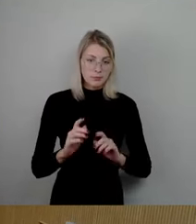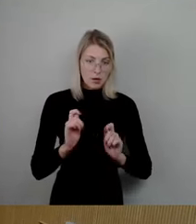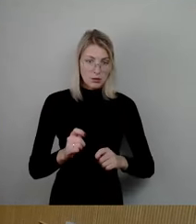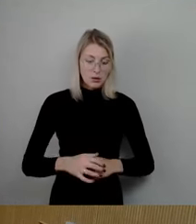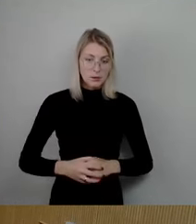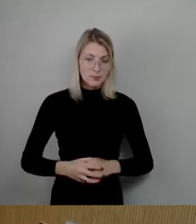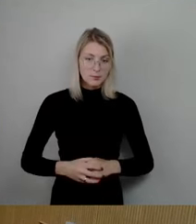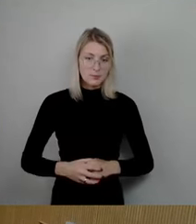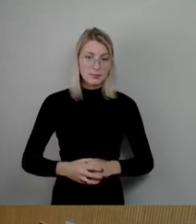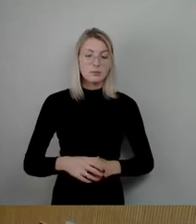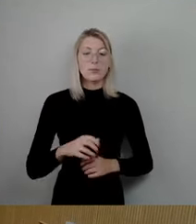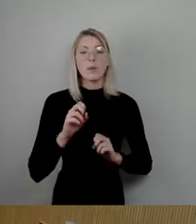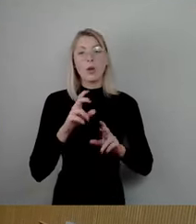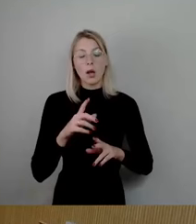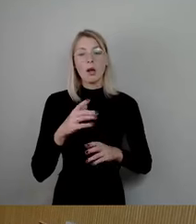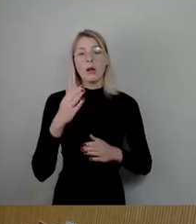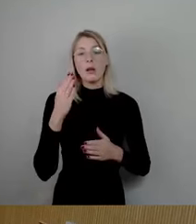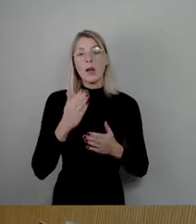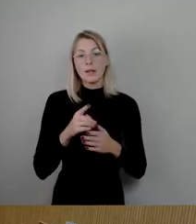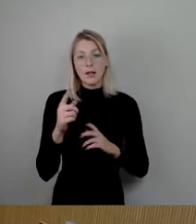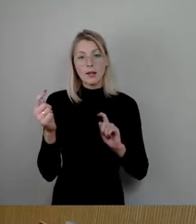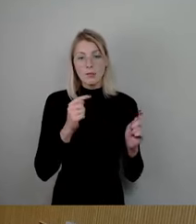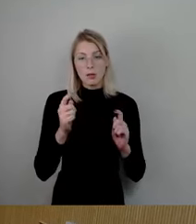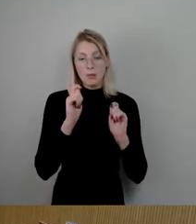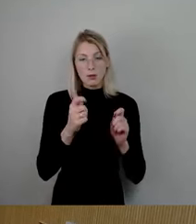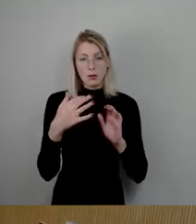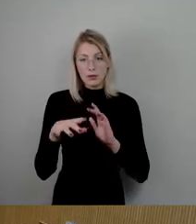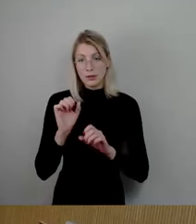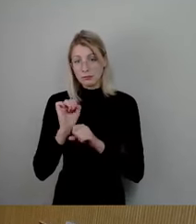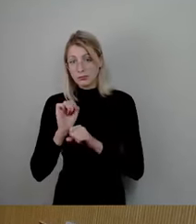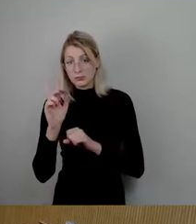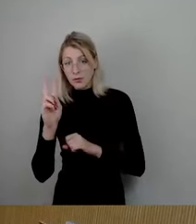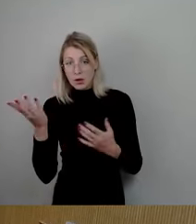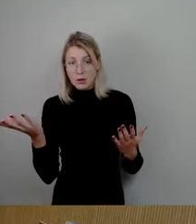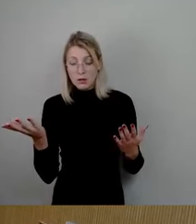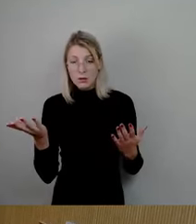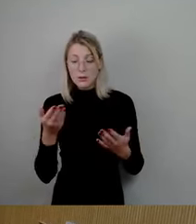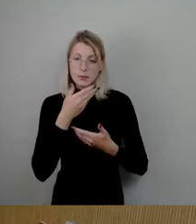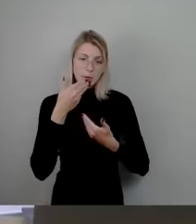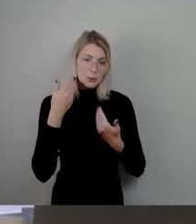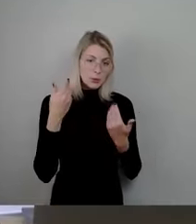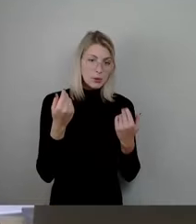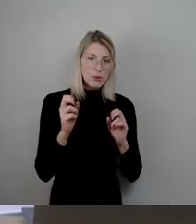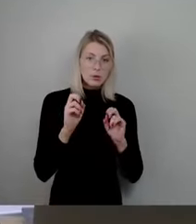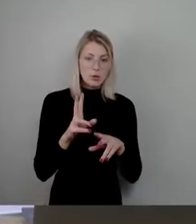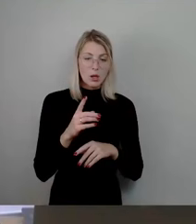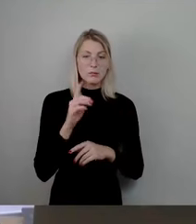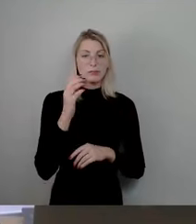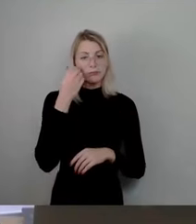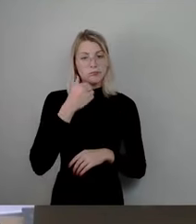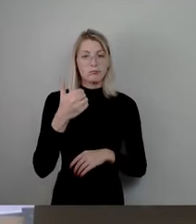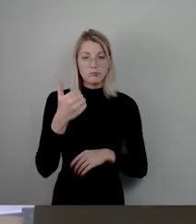Debatte ist beantragt. Gibt es dazu Gegenredebedarf? Sehe ich nicht, dann stimmen wir ab